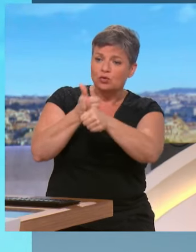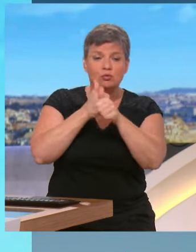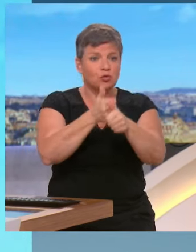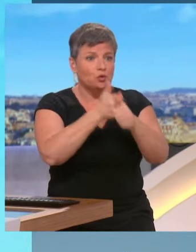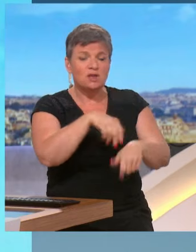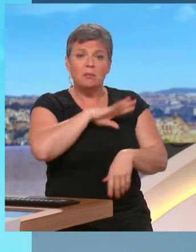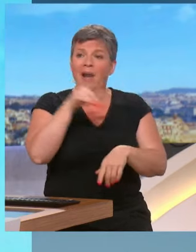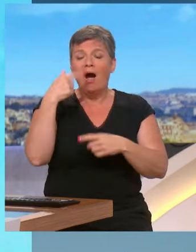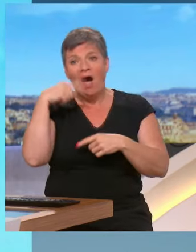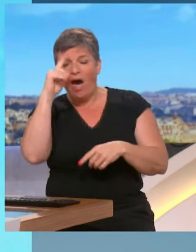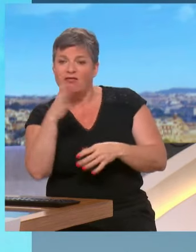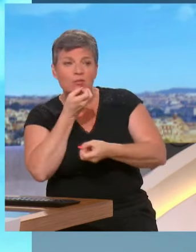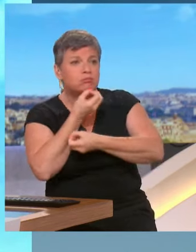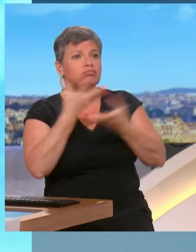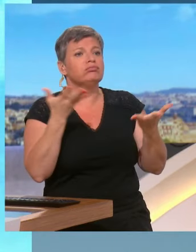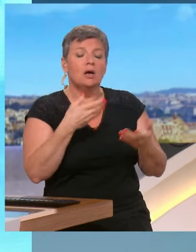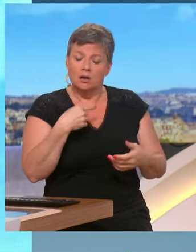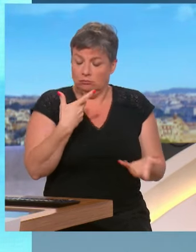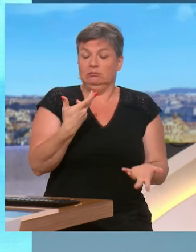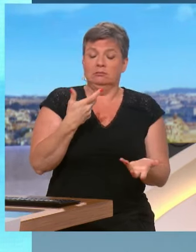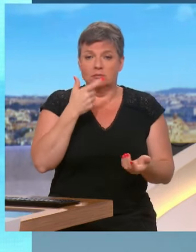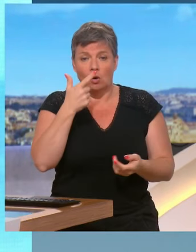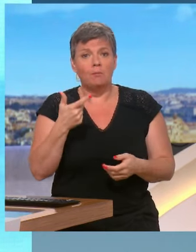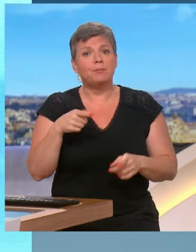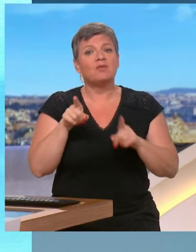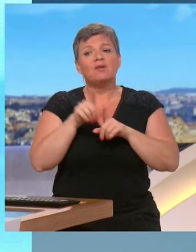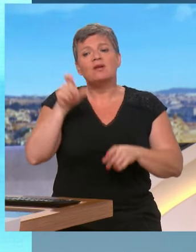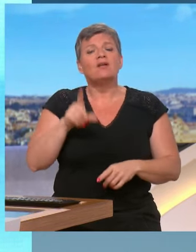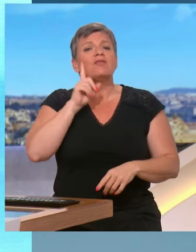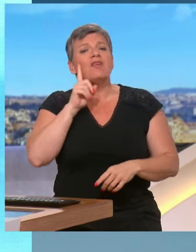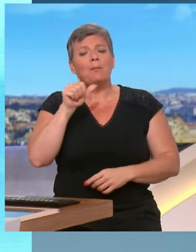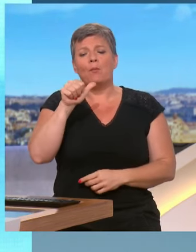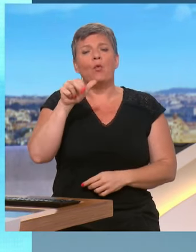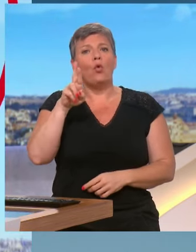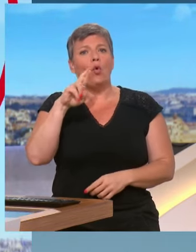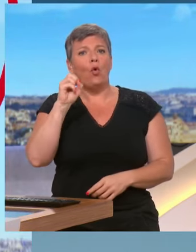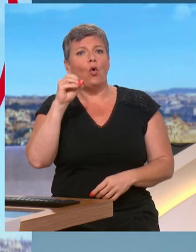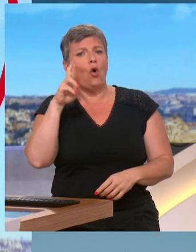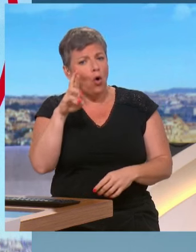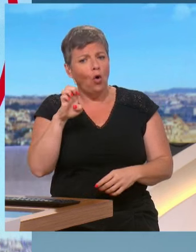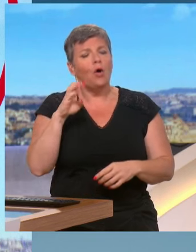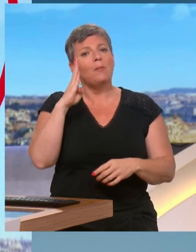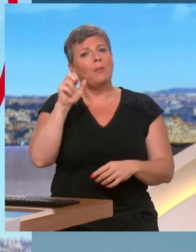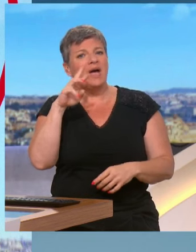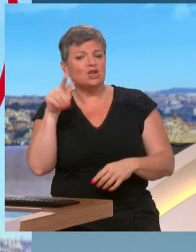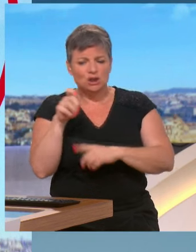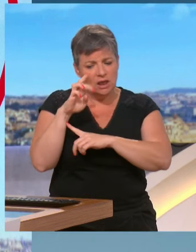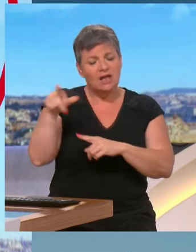'est pour défendre toutes ces libertés que nous marcherons. Ce qu'Aurore Berger et d'autres dénoncent, c'est le fait que vous manifestiez en écharpe à côté de gens qui disent,